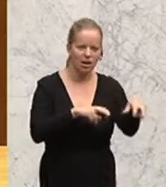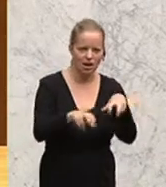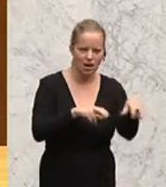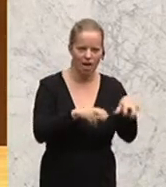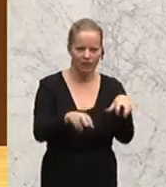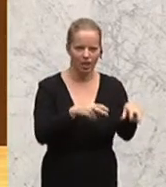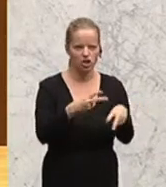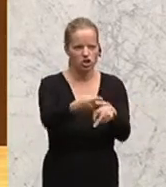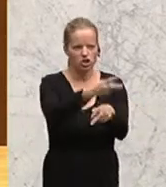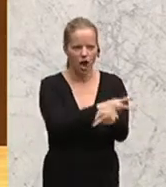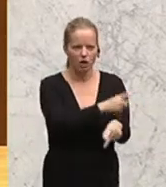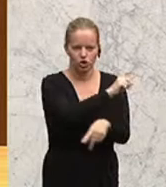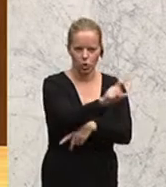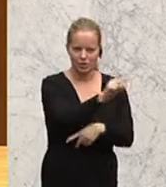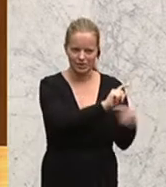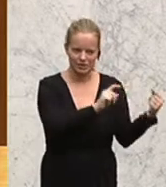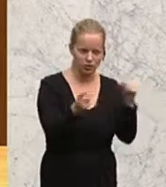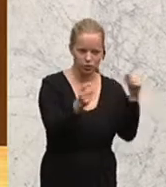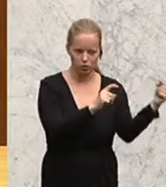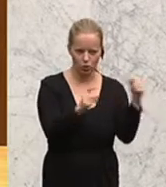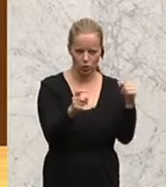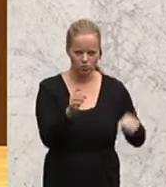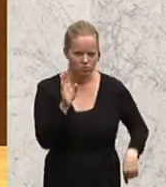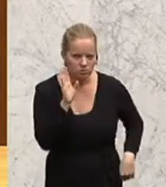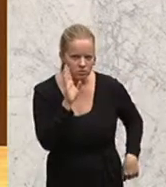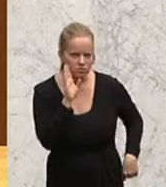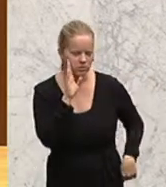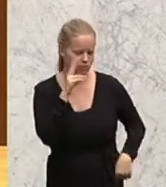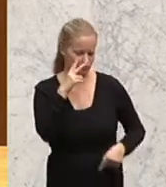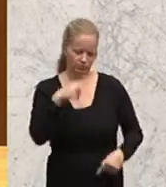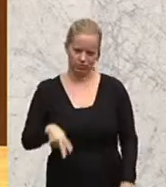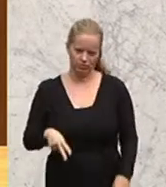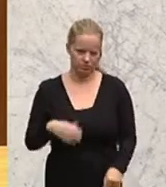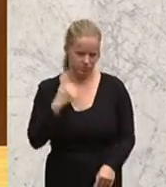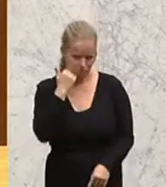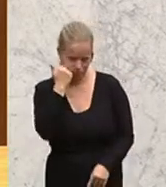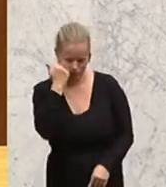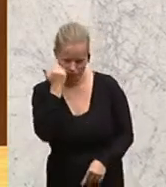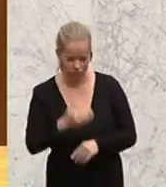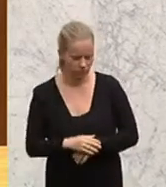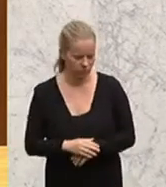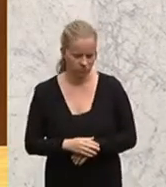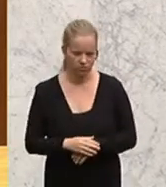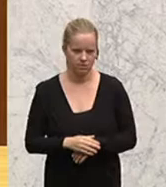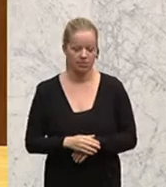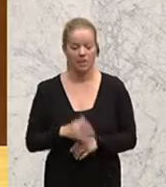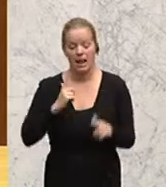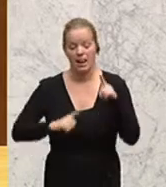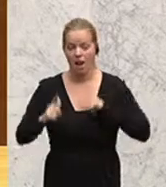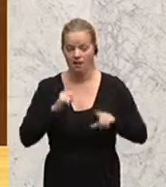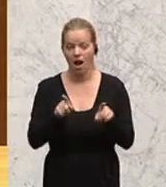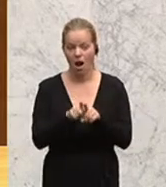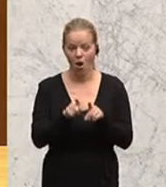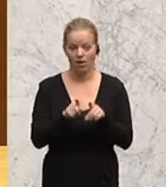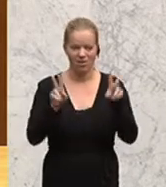-Staatsschuldendiskussion in beschämender Art und Weise deutlich machen, aber leider auch bei